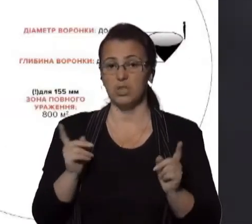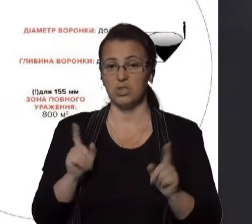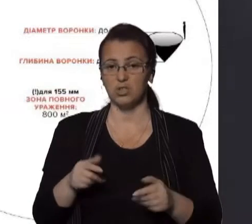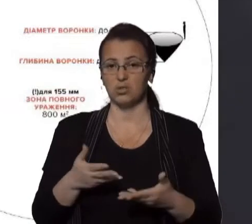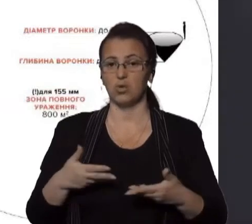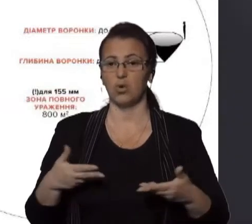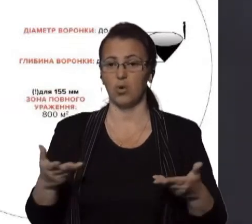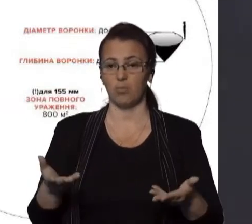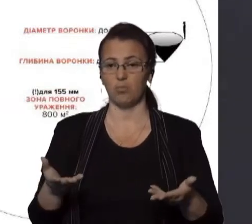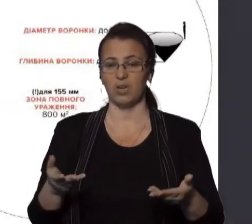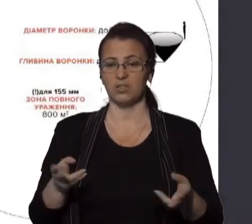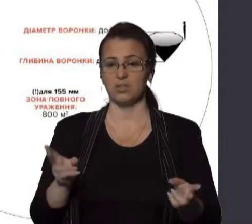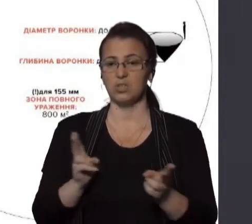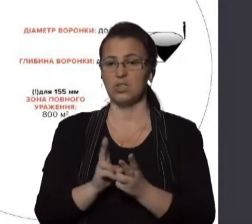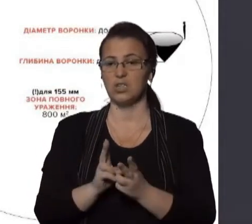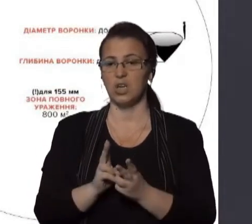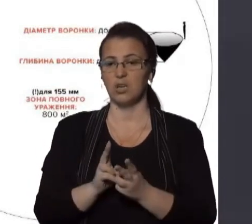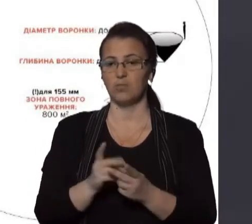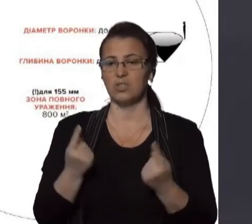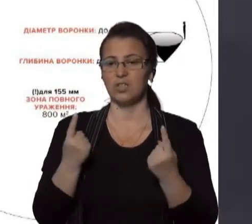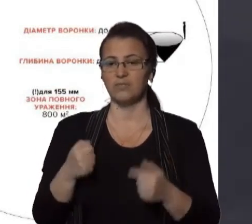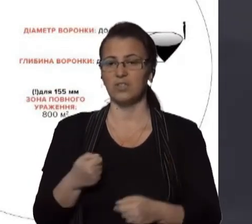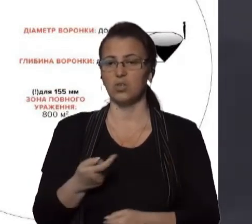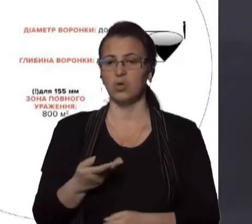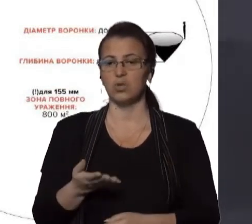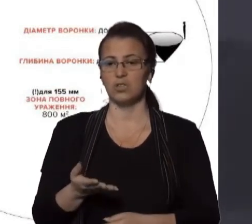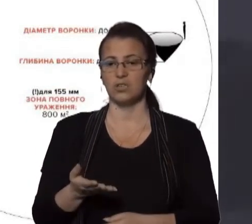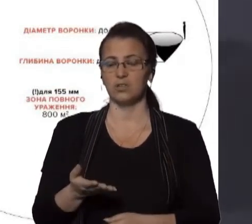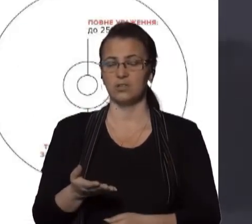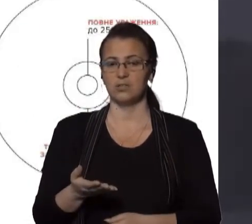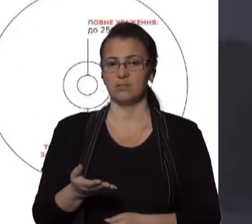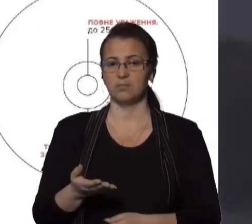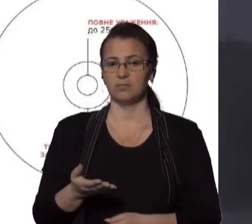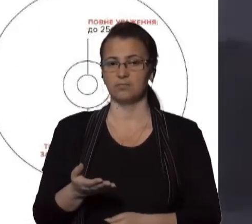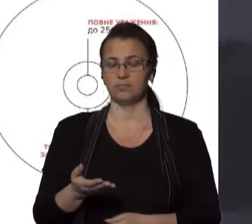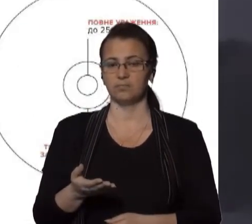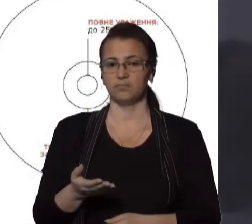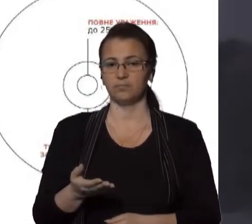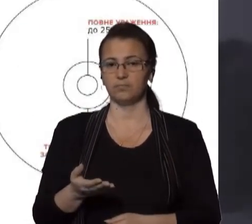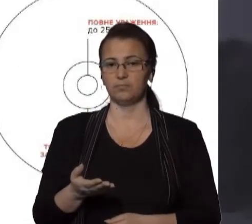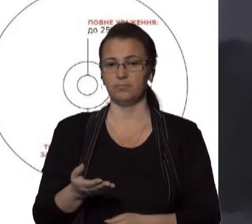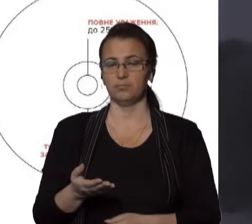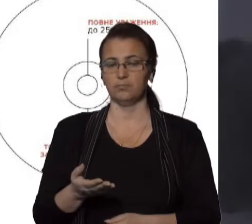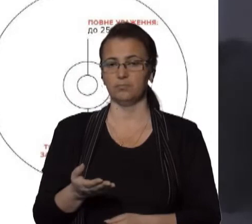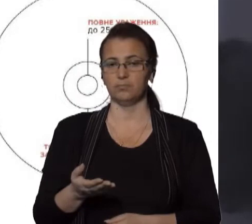зустрічаємося з великою кількістю, скажімо так,